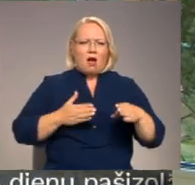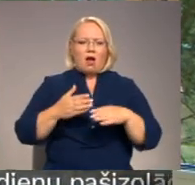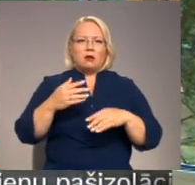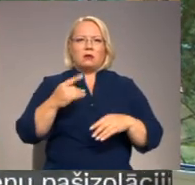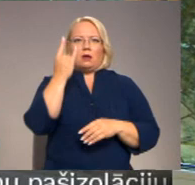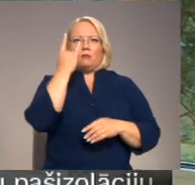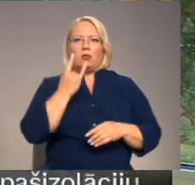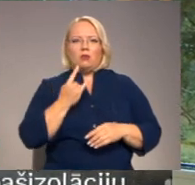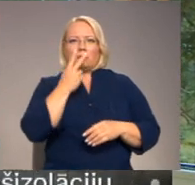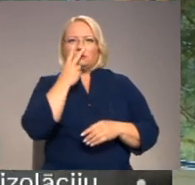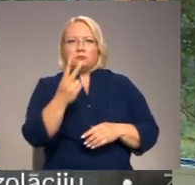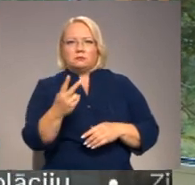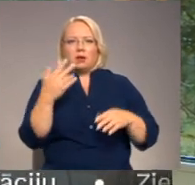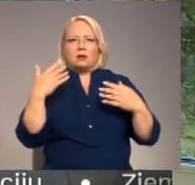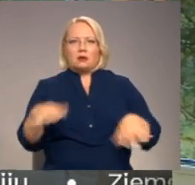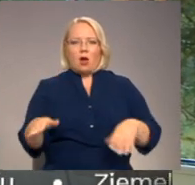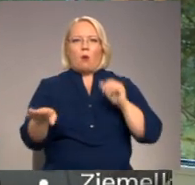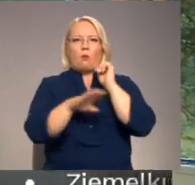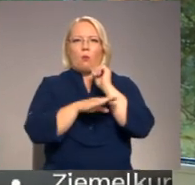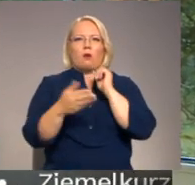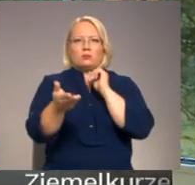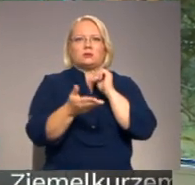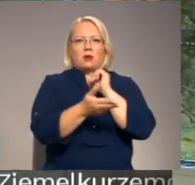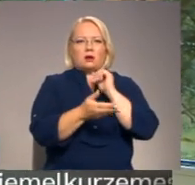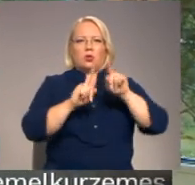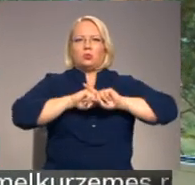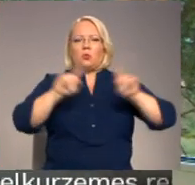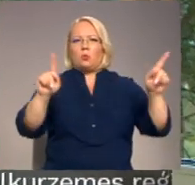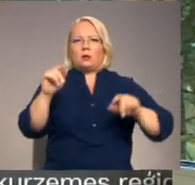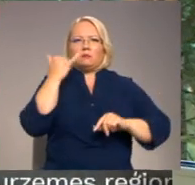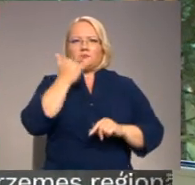paskatos pirmais pie loga, jāzāģē kukus. Es mudīgi pie telefoniem.